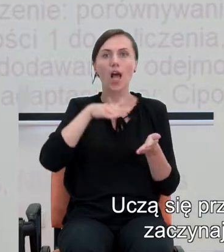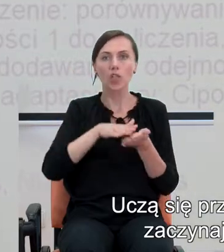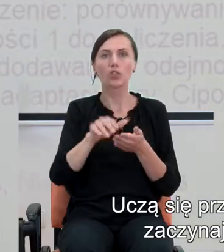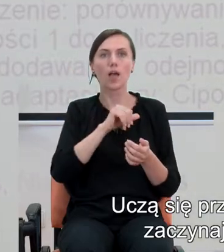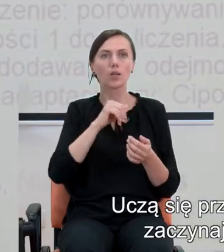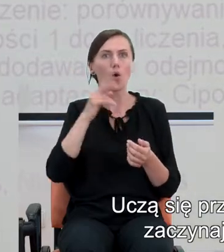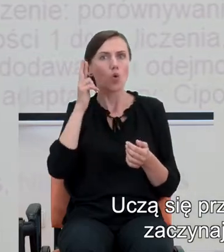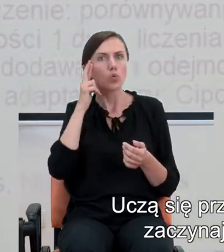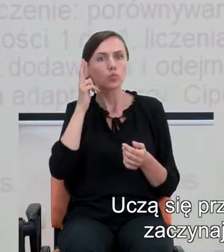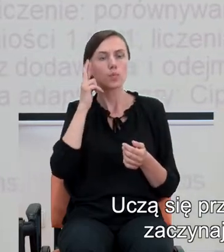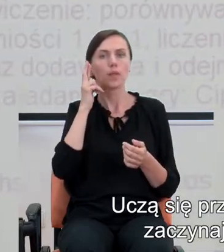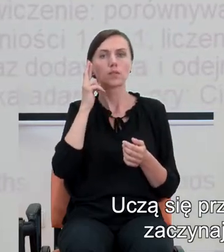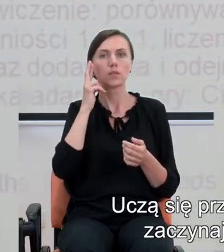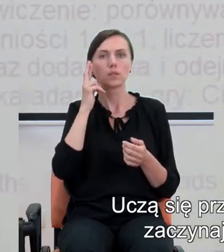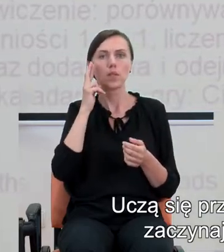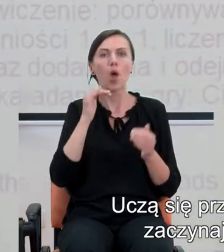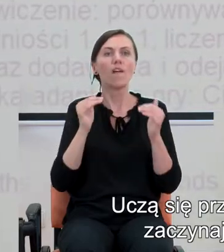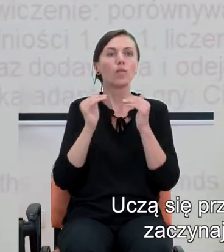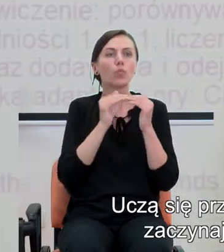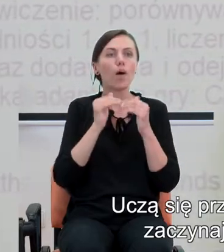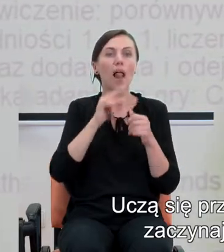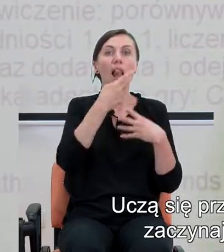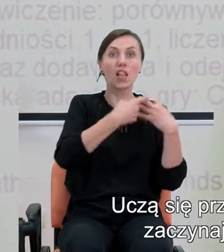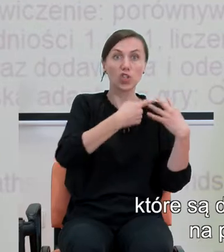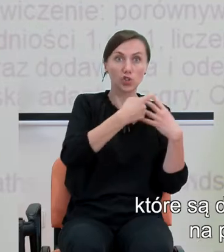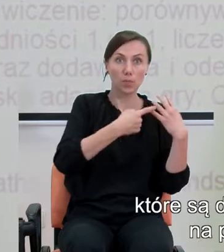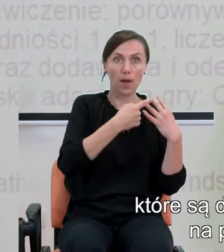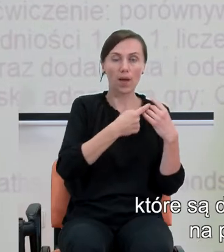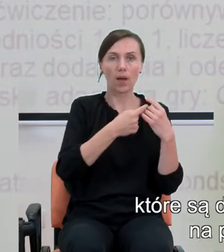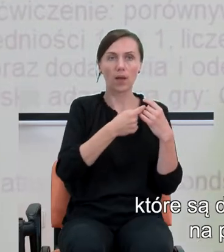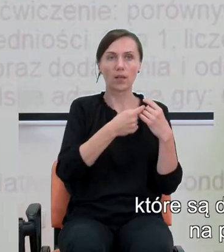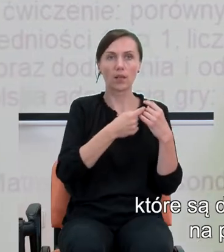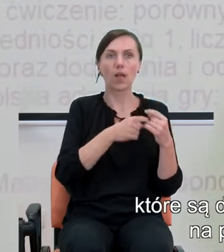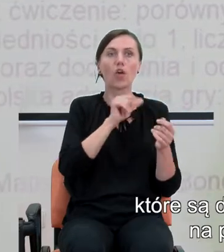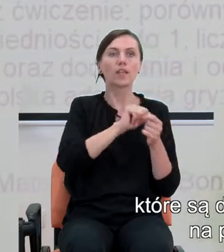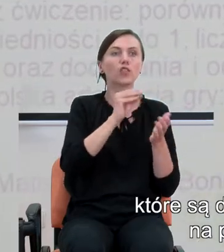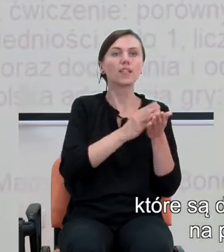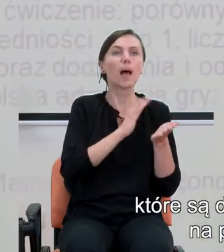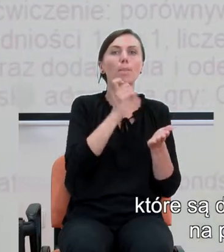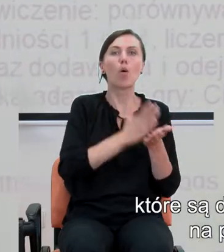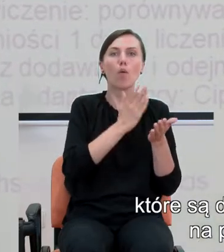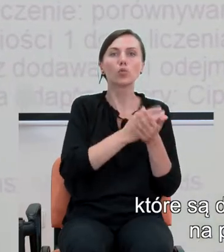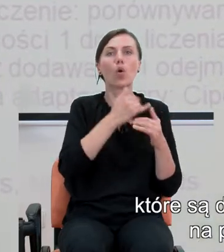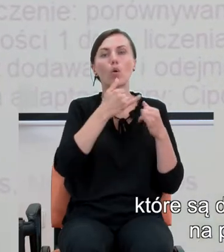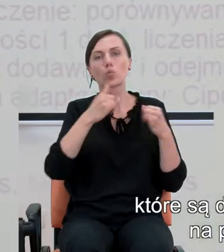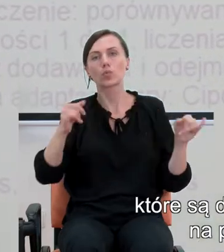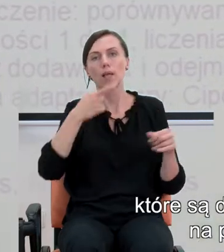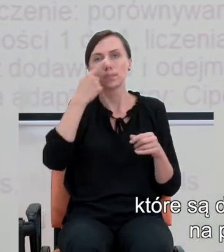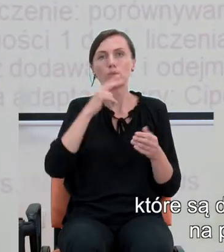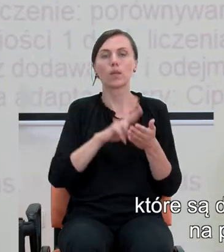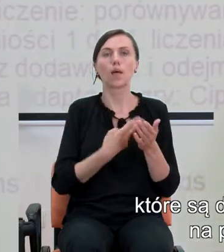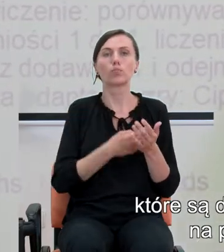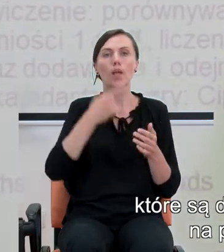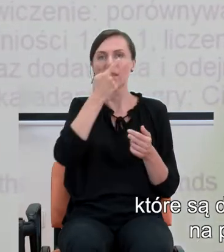zaczynają rozumieć ekwiwalencje między liczbami, które są doświadczane za pomocą różnych zmysłów, na przykład